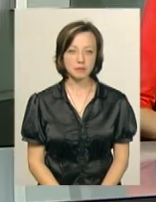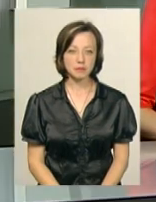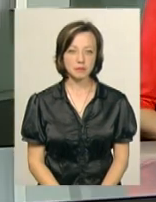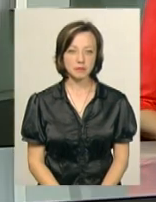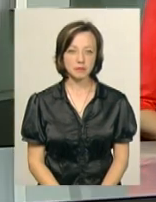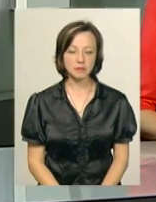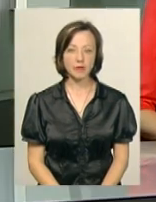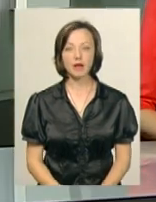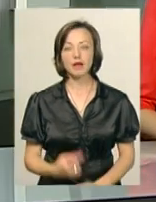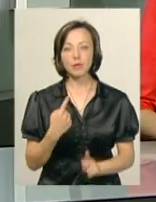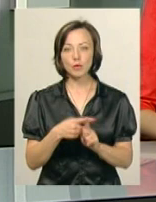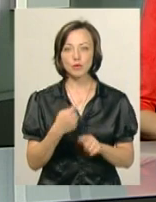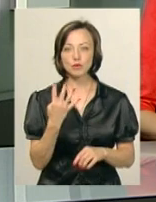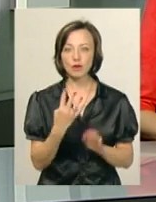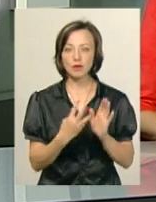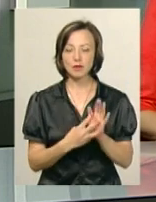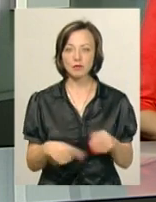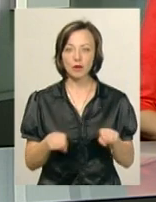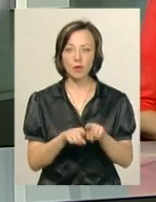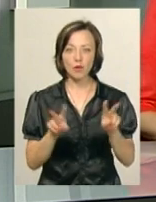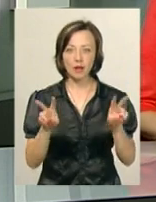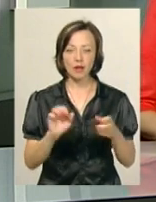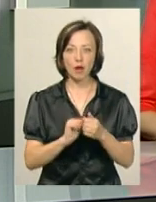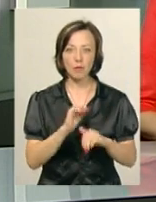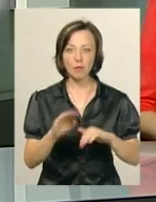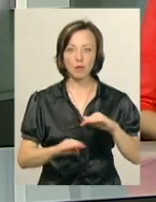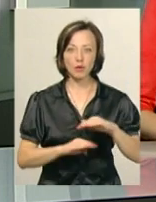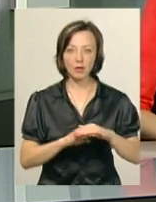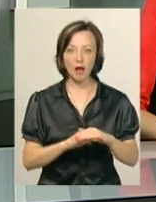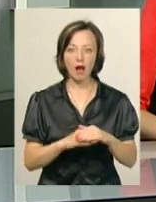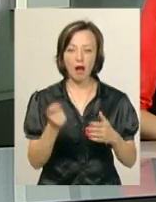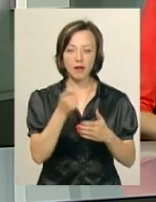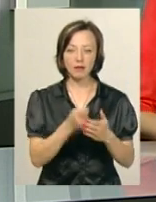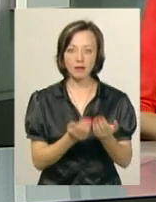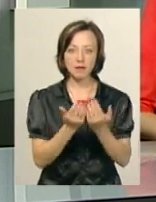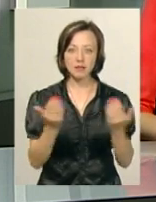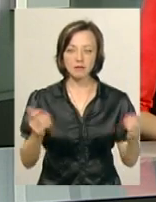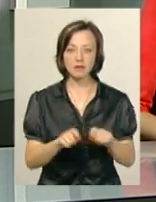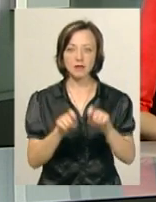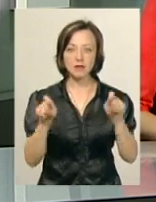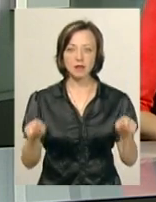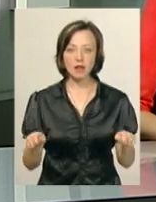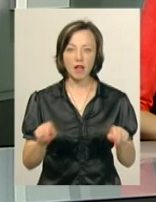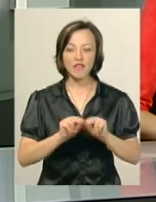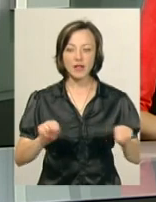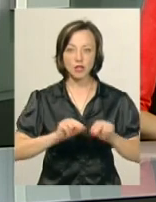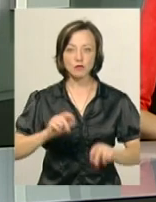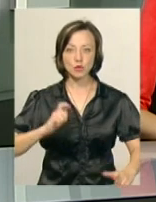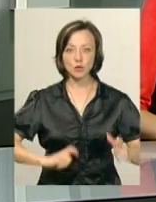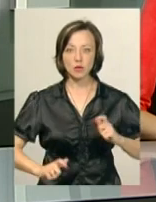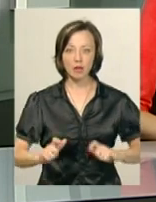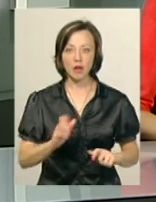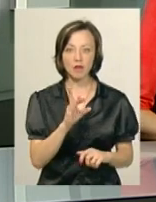Плюс 48. Із такою назвою у Кам'янець-Подільській картині і галереї відкрилася виставка робіт викладачів і студентів